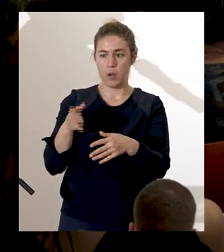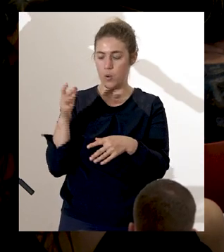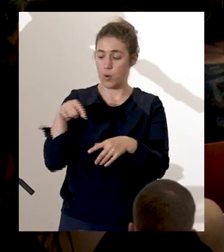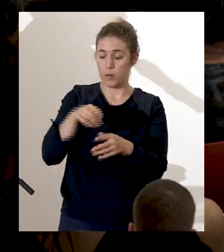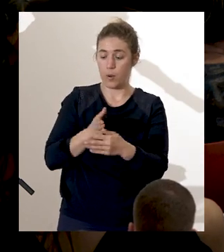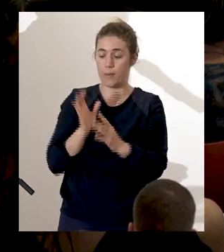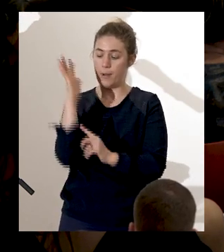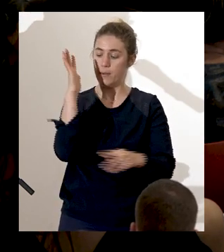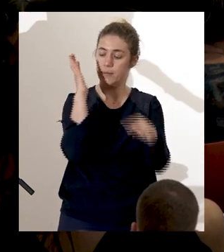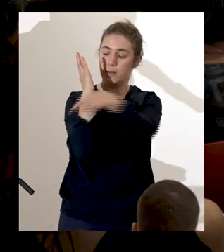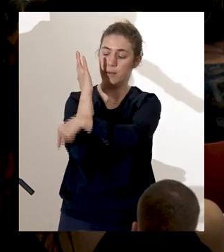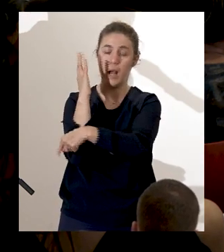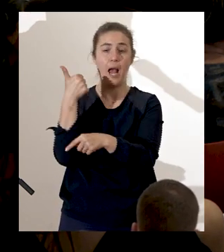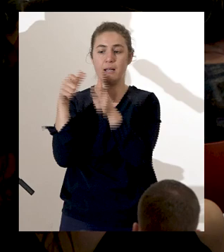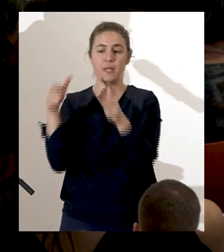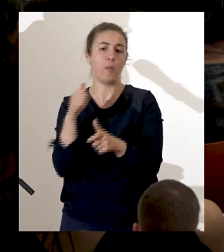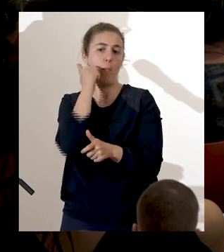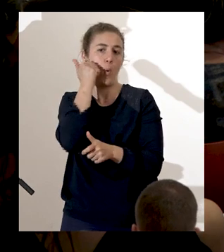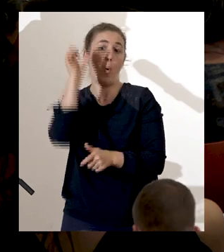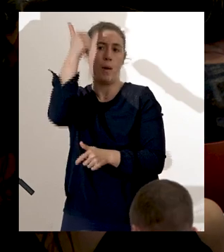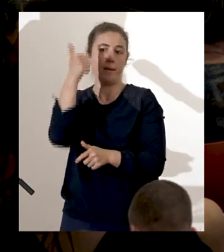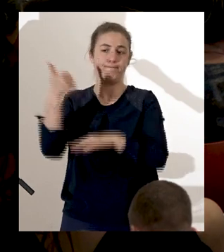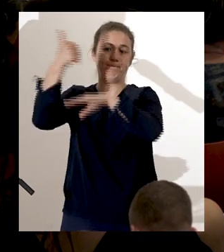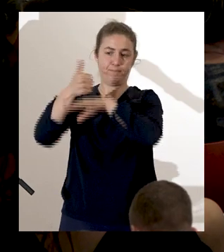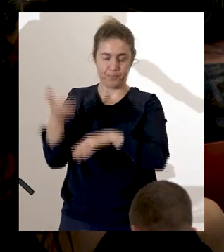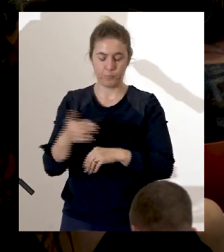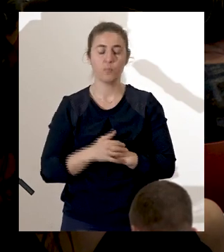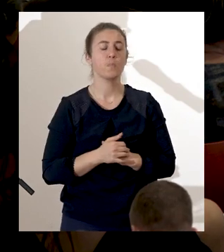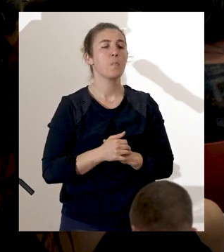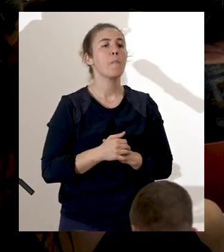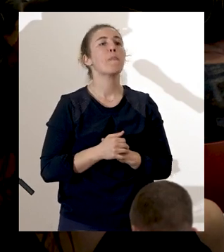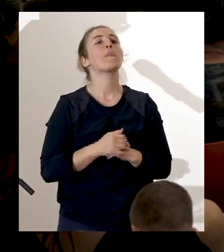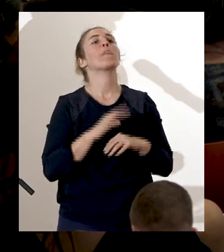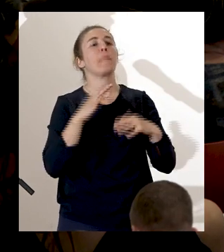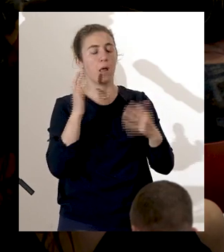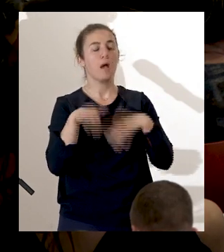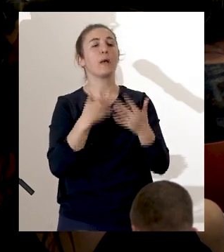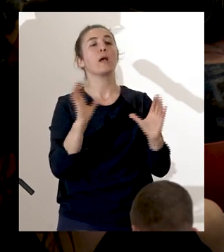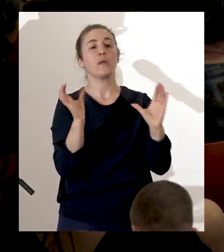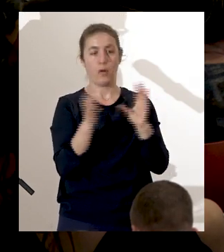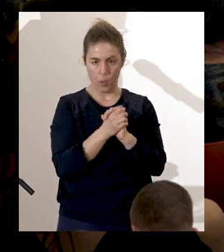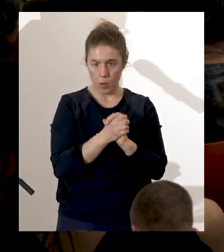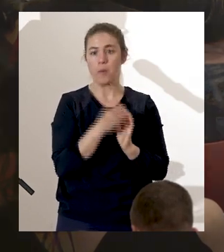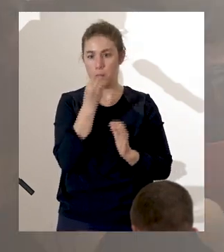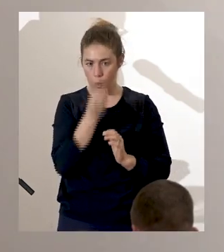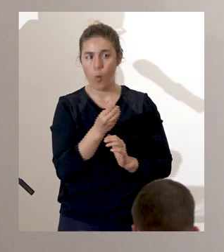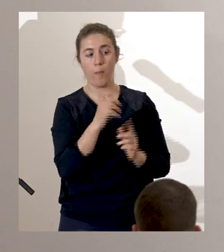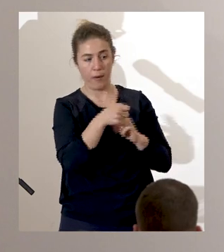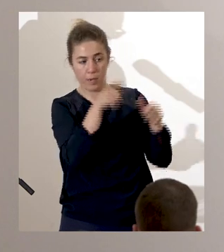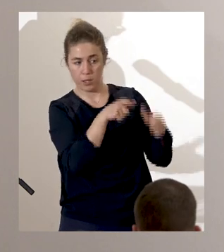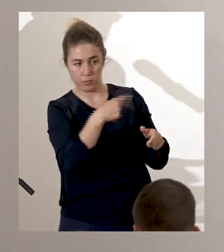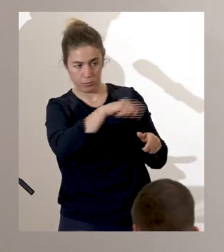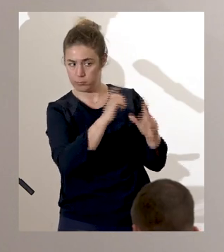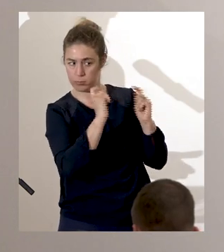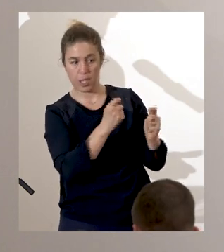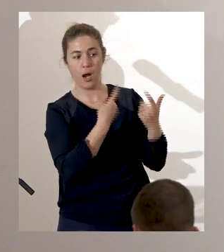établissement marron de l'ouest de la Jamaïque. La paix reconnut la liberté et l'autonomie à Kujo et à ses hommes, ainsi